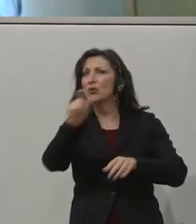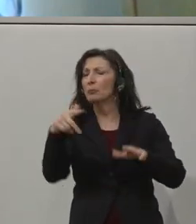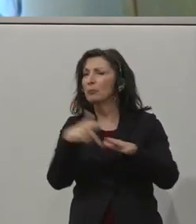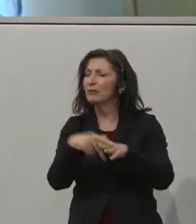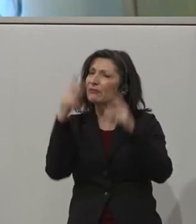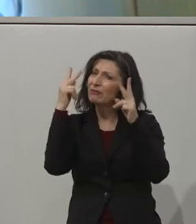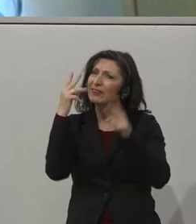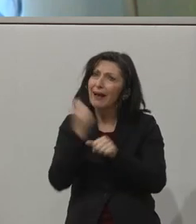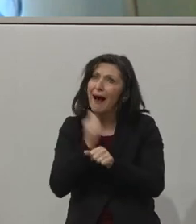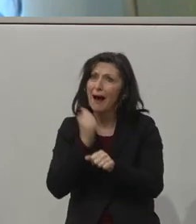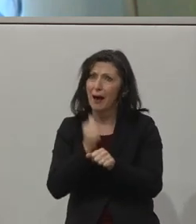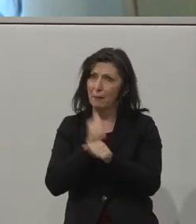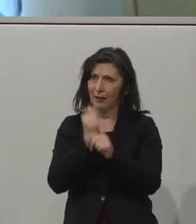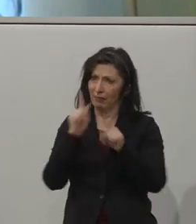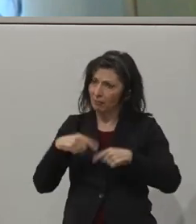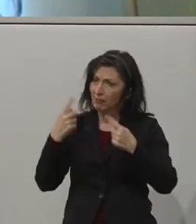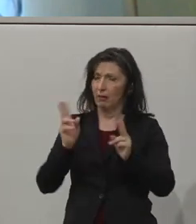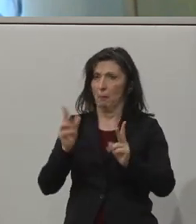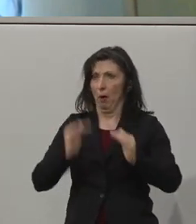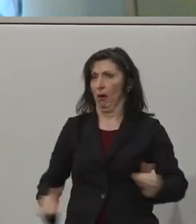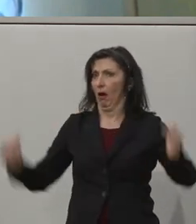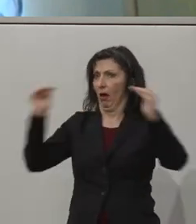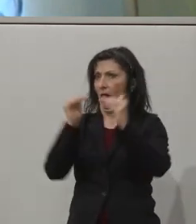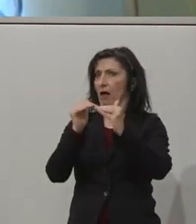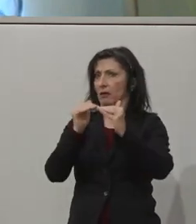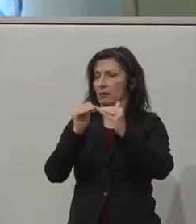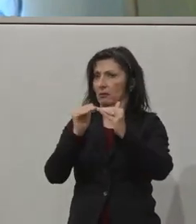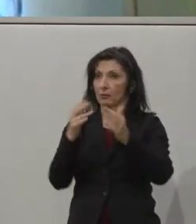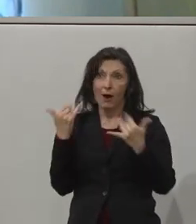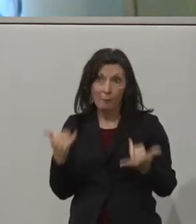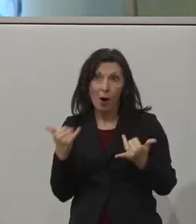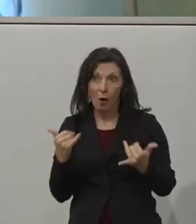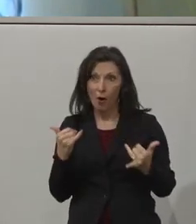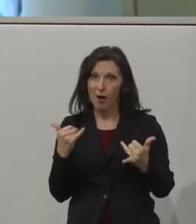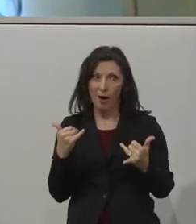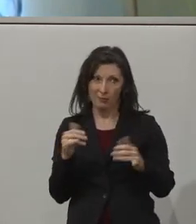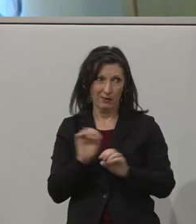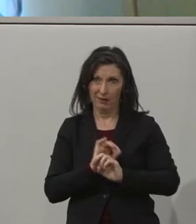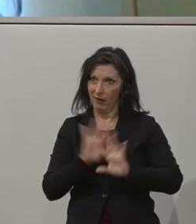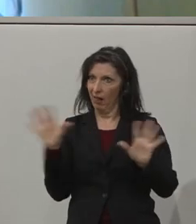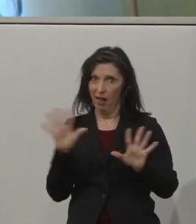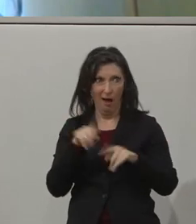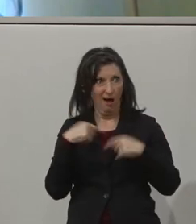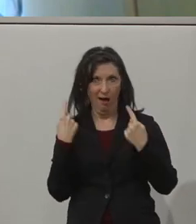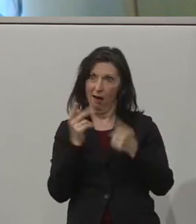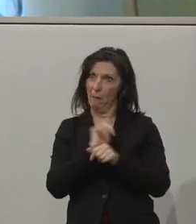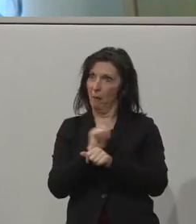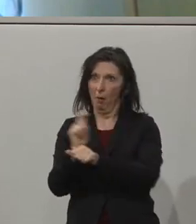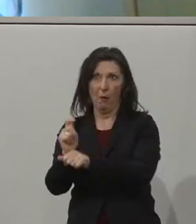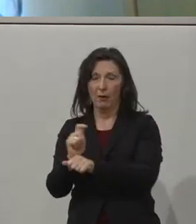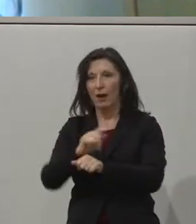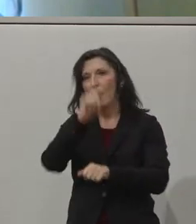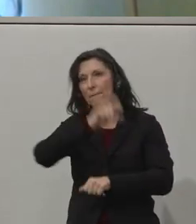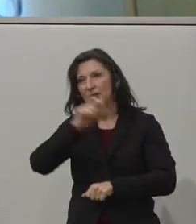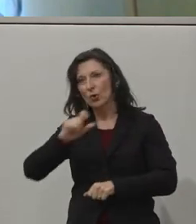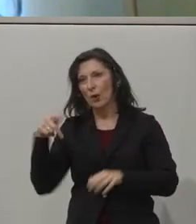gleichgestellte Möglichkeiten zu haben. Und was wir heute deutlich gesehen haben, ist, dass behinderte Menschen